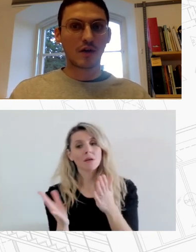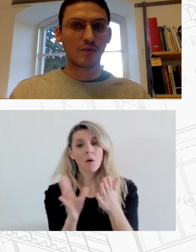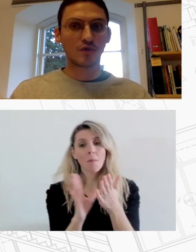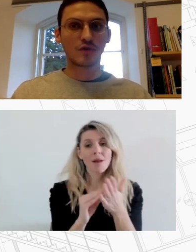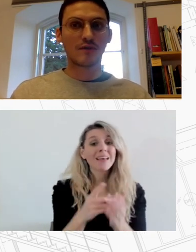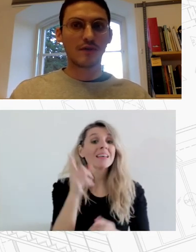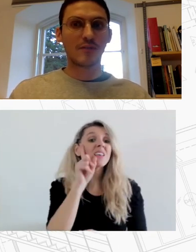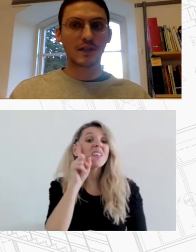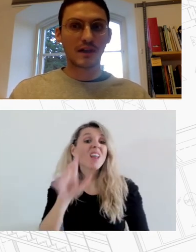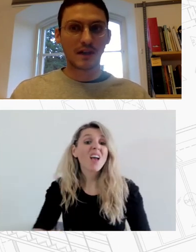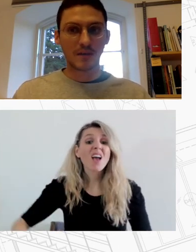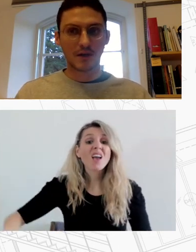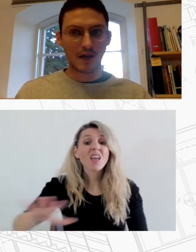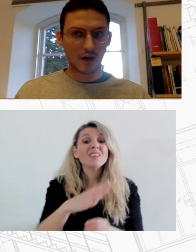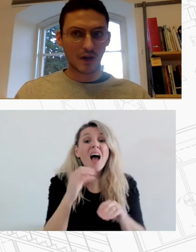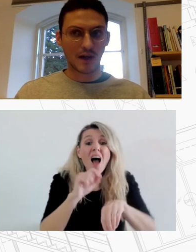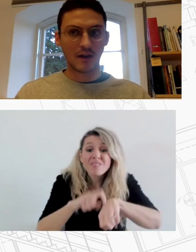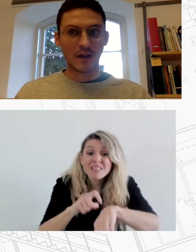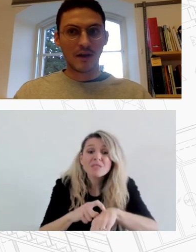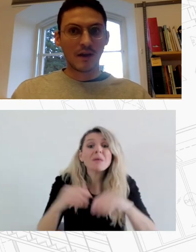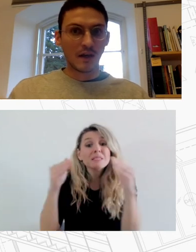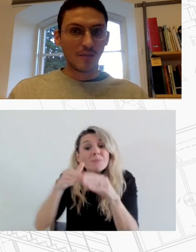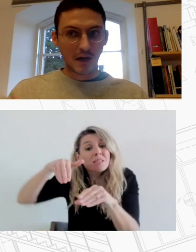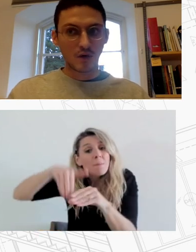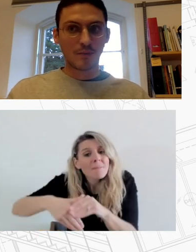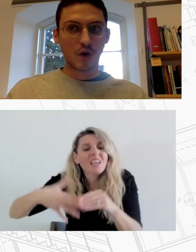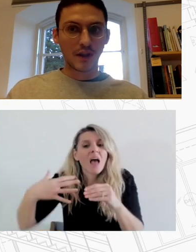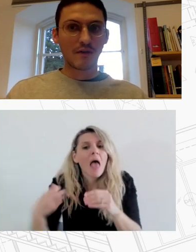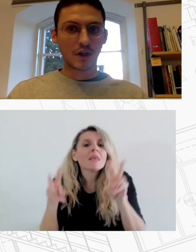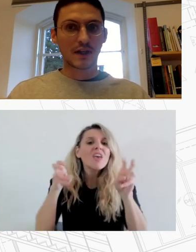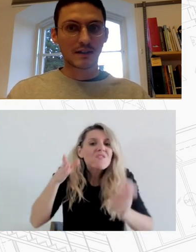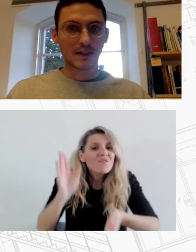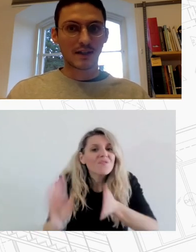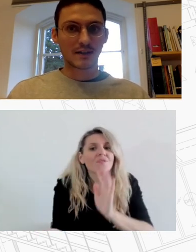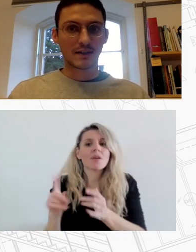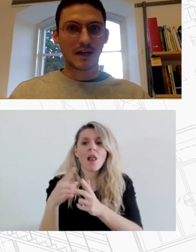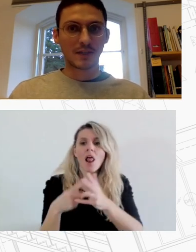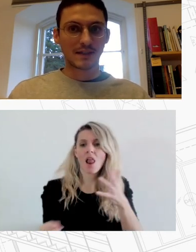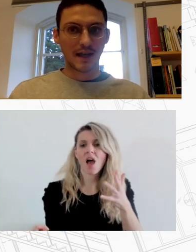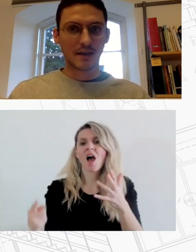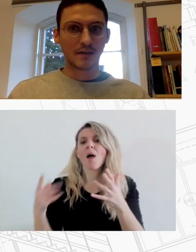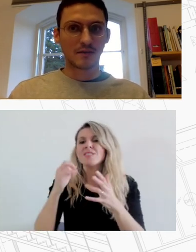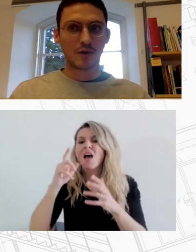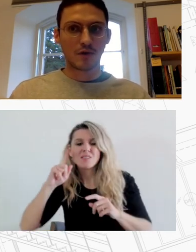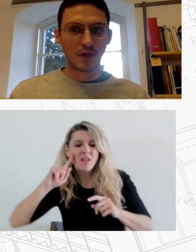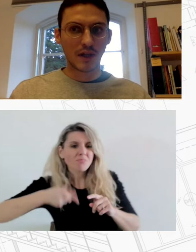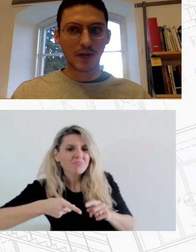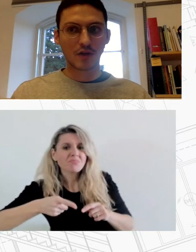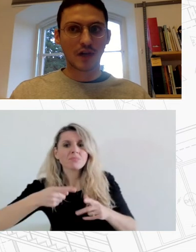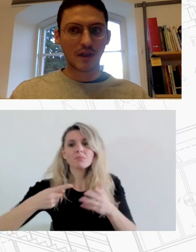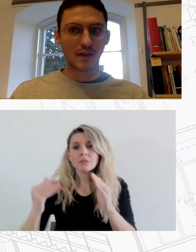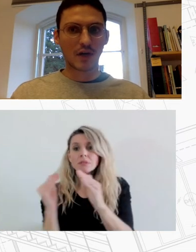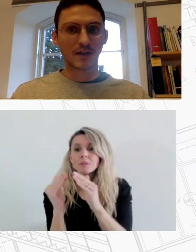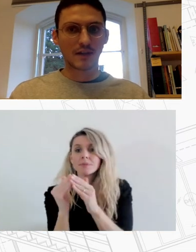γυναικών που ζουν σε βία πατριαρχικά περιβάλλοντα Υπάρχουν πολύ διαφορετικές καταστάσεις έλλειψης στέγης που αφορούν ένα